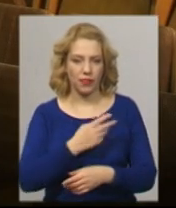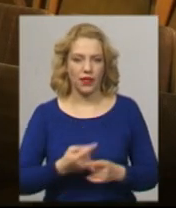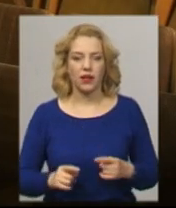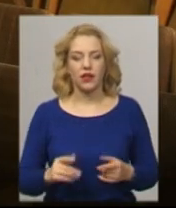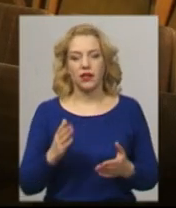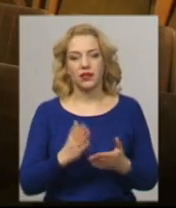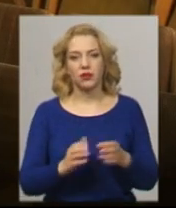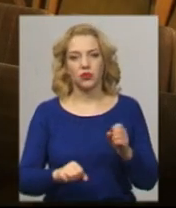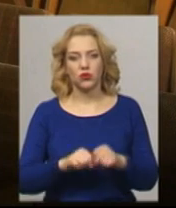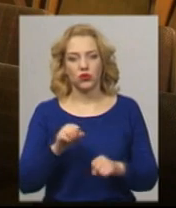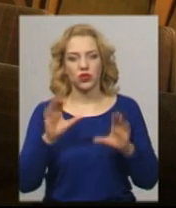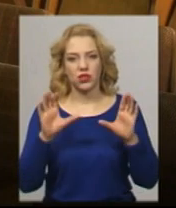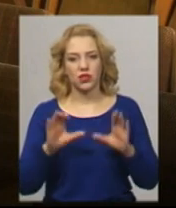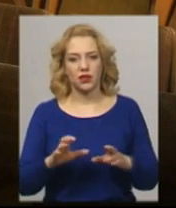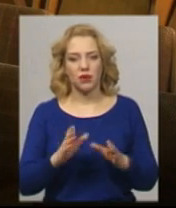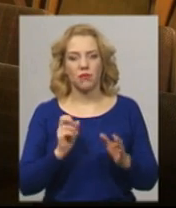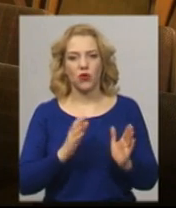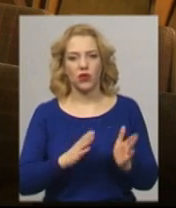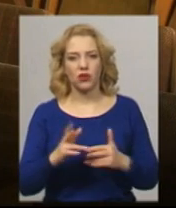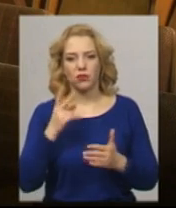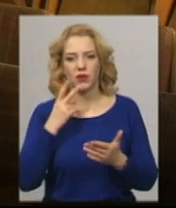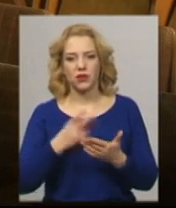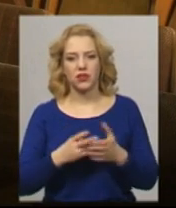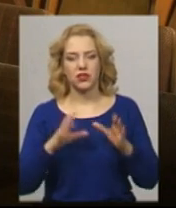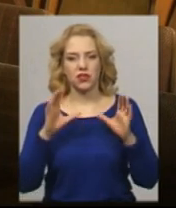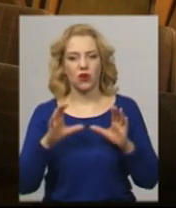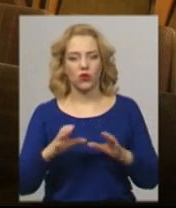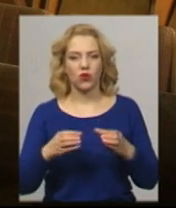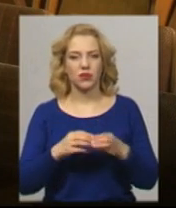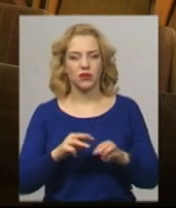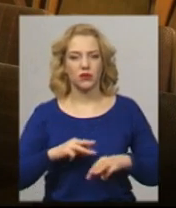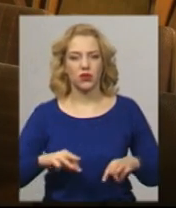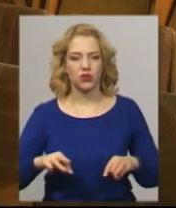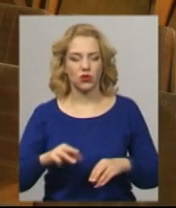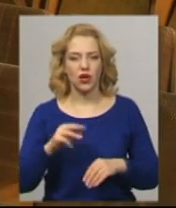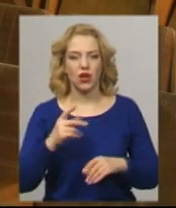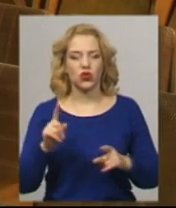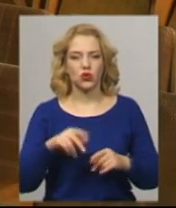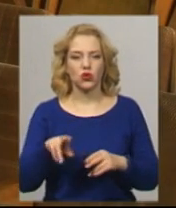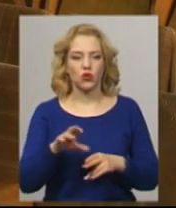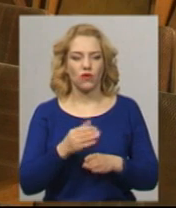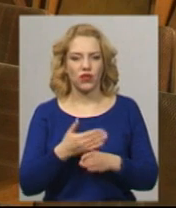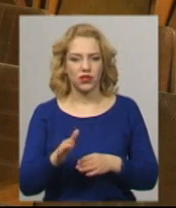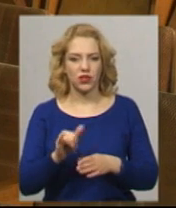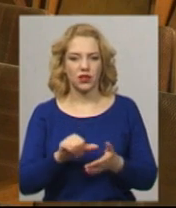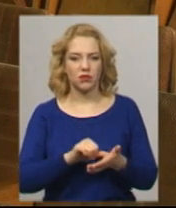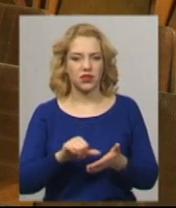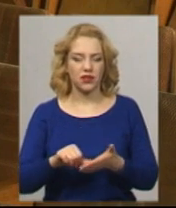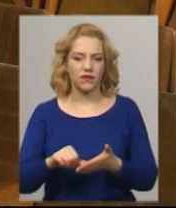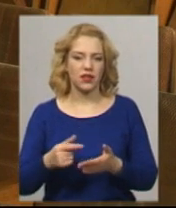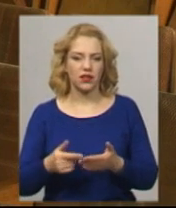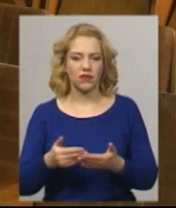зокрема порядок, який передбачений постановою Кабінету міністрів, щодо виділення і представників від найманих